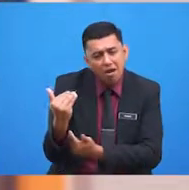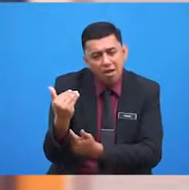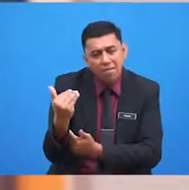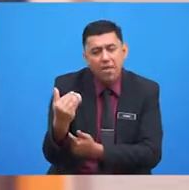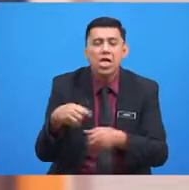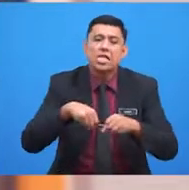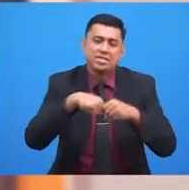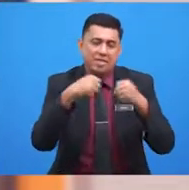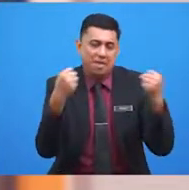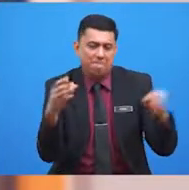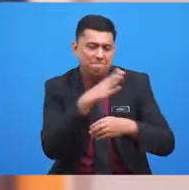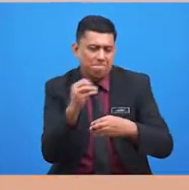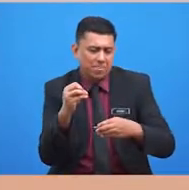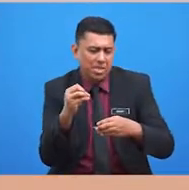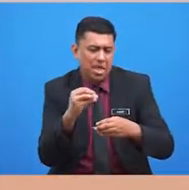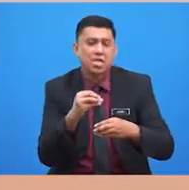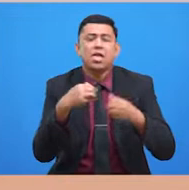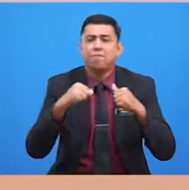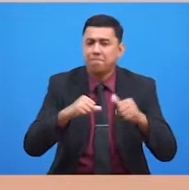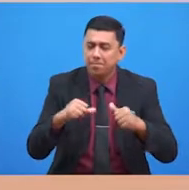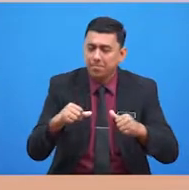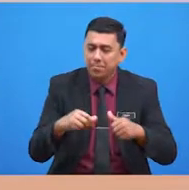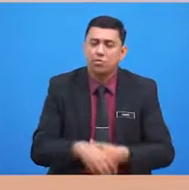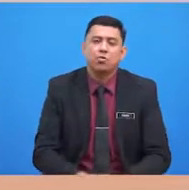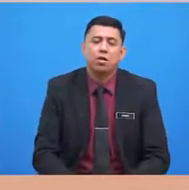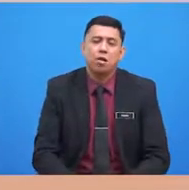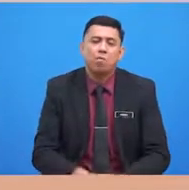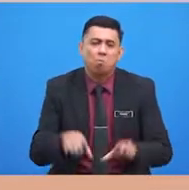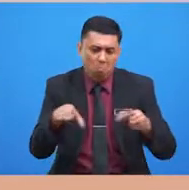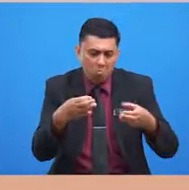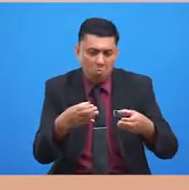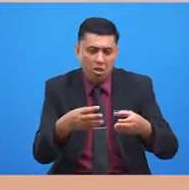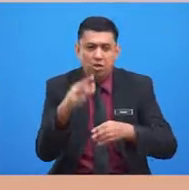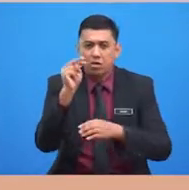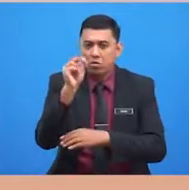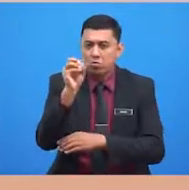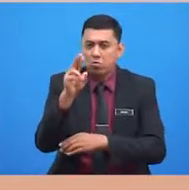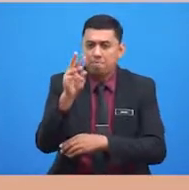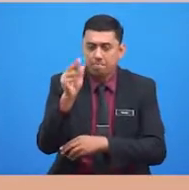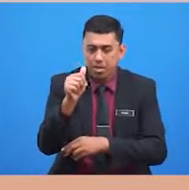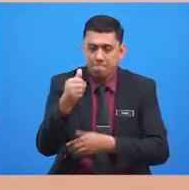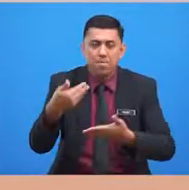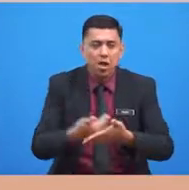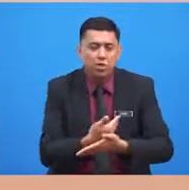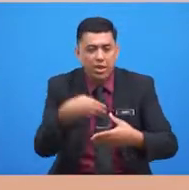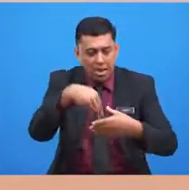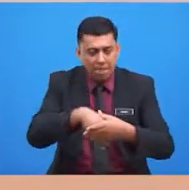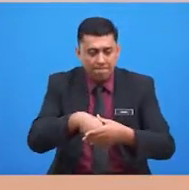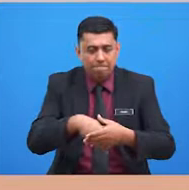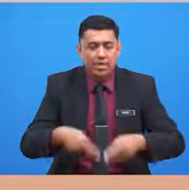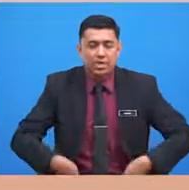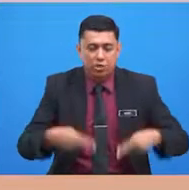sihat dan cergas. Perhatikan norma baharu dalam kehidupan seharian kita